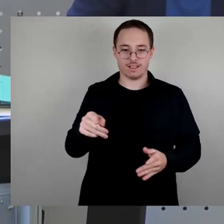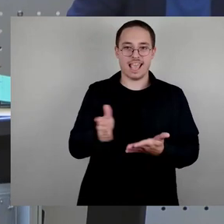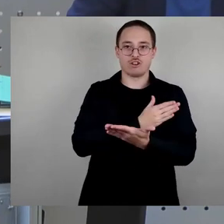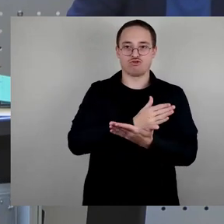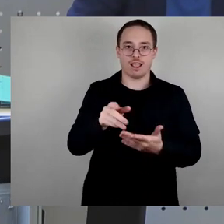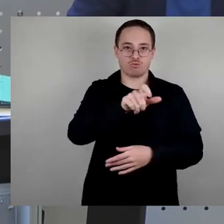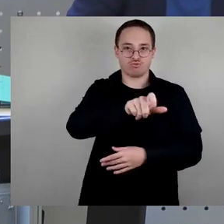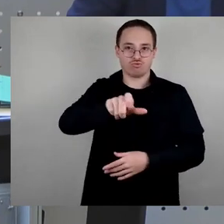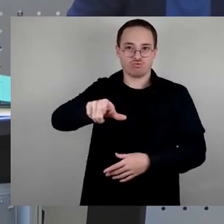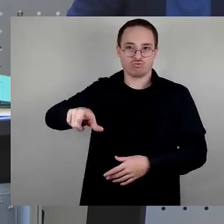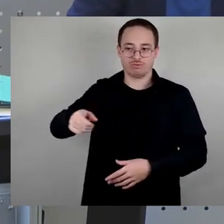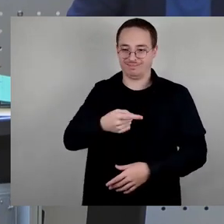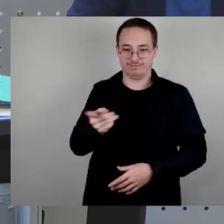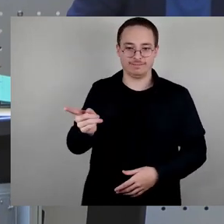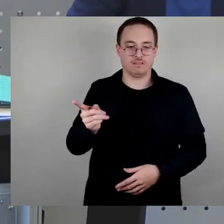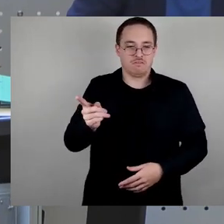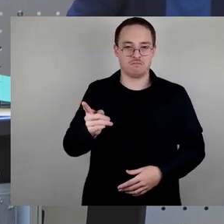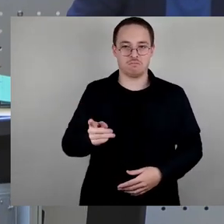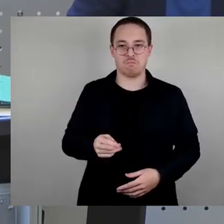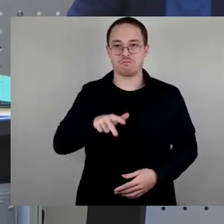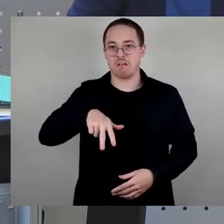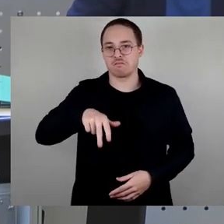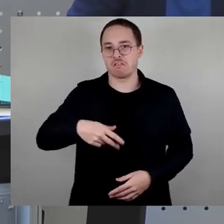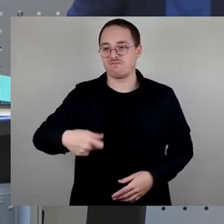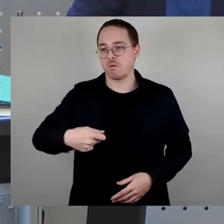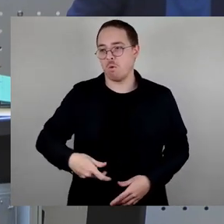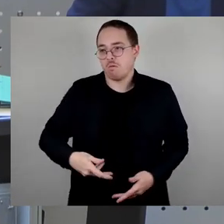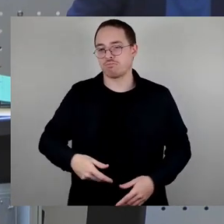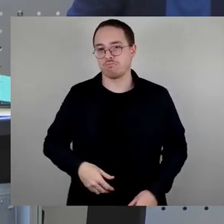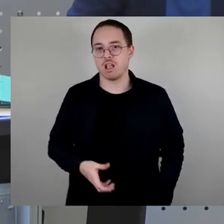den dieser städtische Gedenktag diese Zäsur in der Dresdner Stadtgeschichte haben sollte.